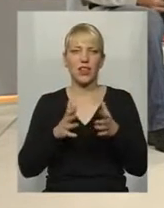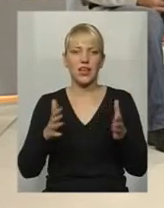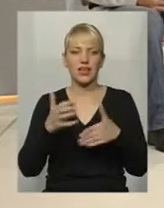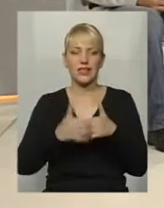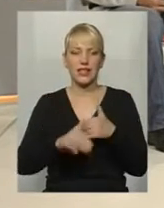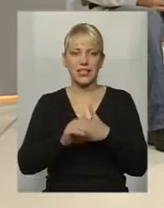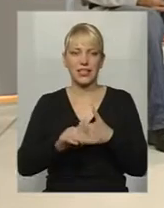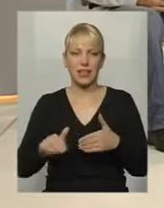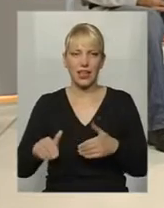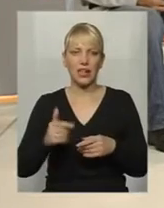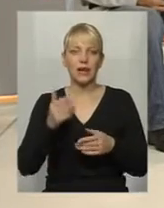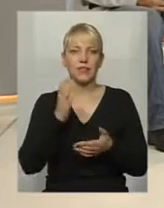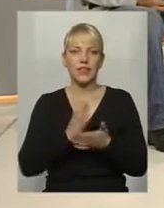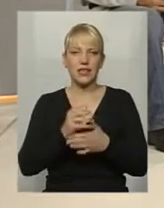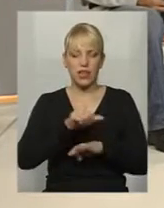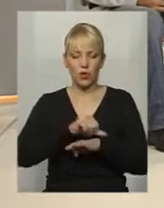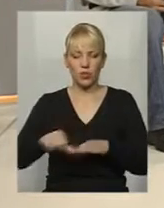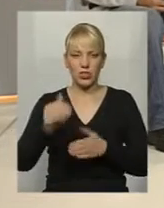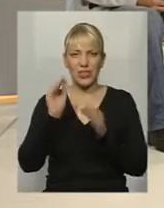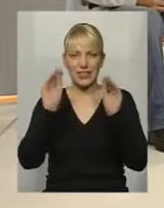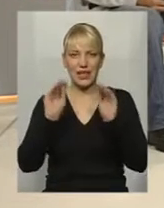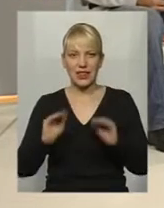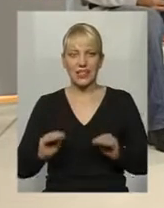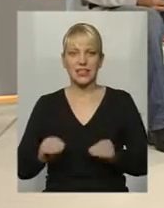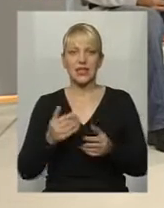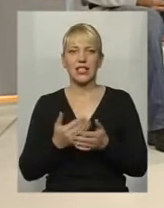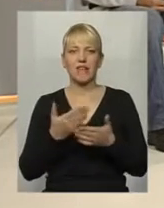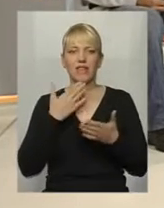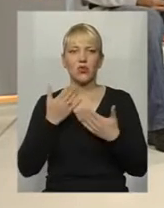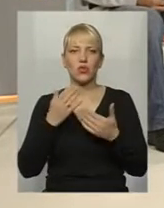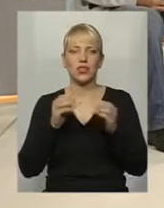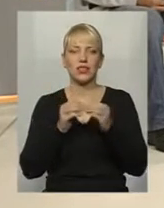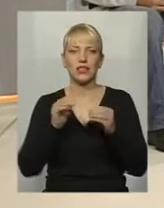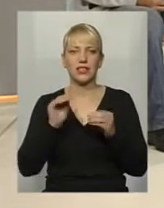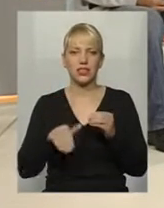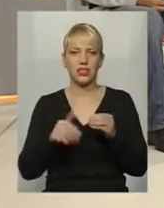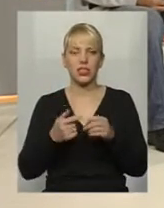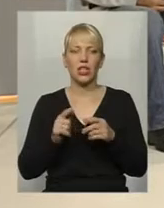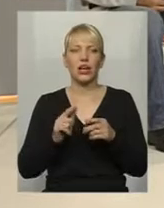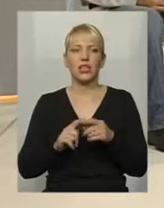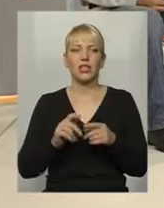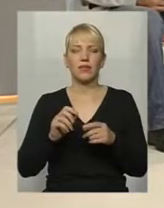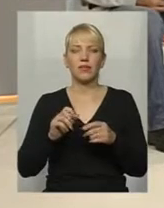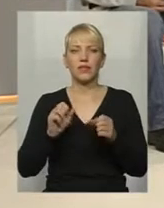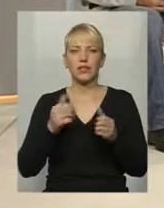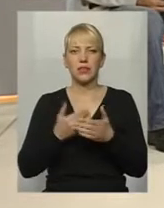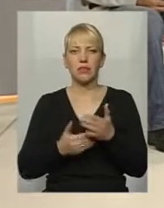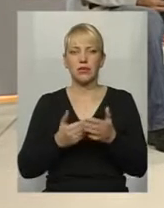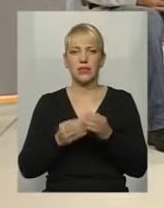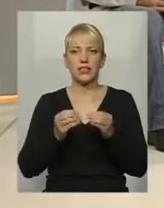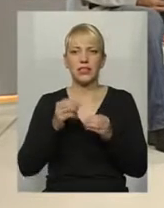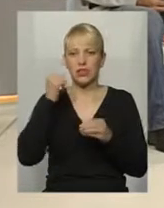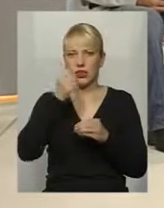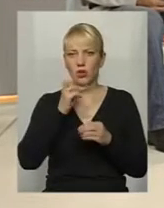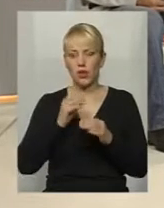дітей. Є заробіжна статистика на нашу, відносно 10 тисяч, я не пам'ятаю, не хочу казати, якийсь торік, ну, це десь років десь на